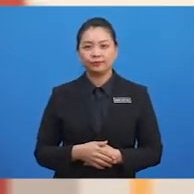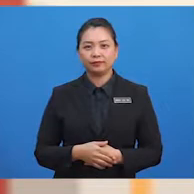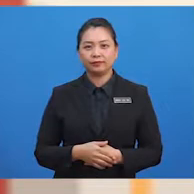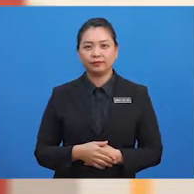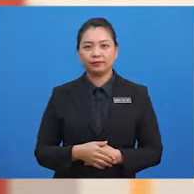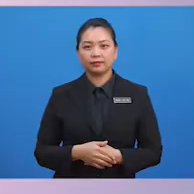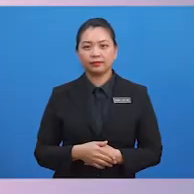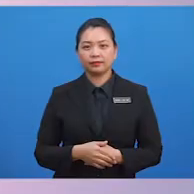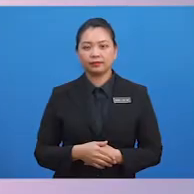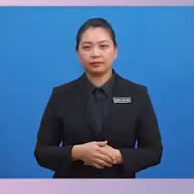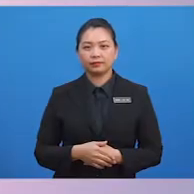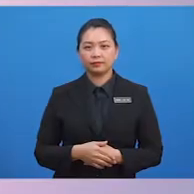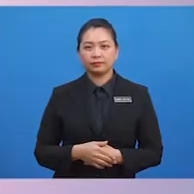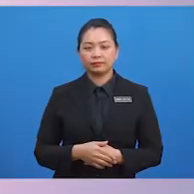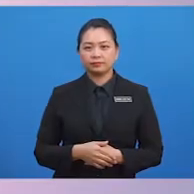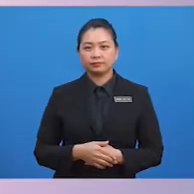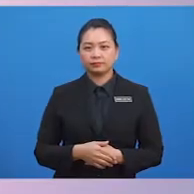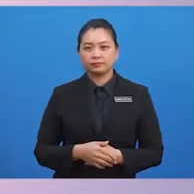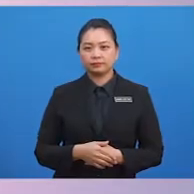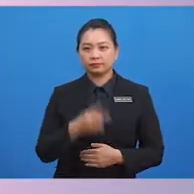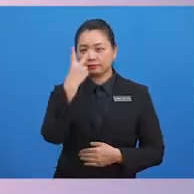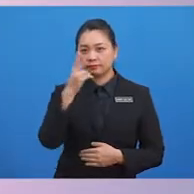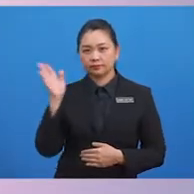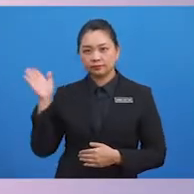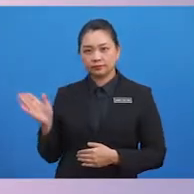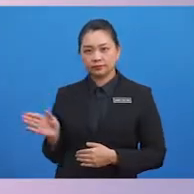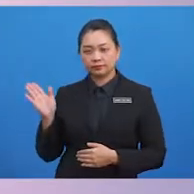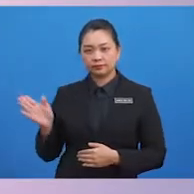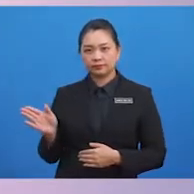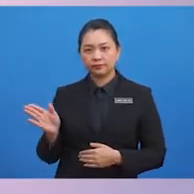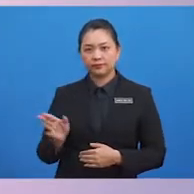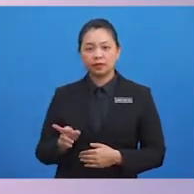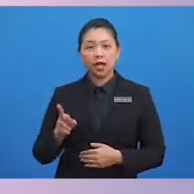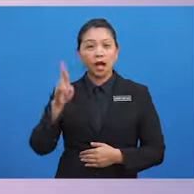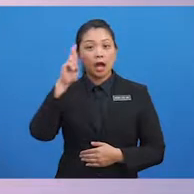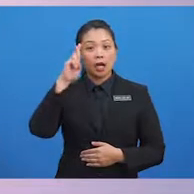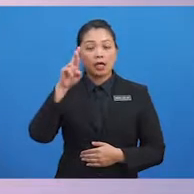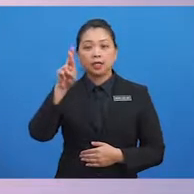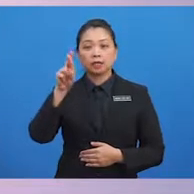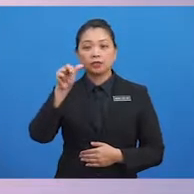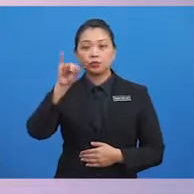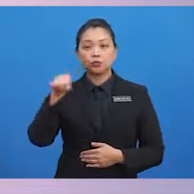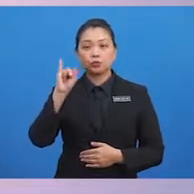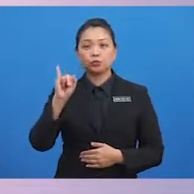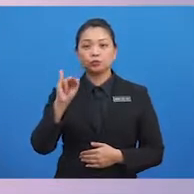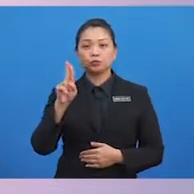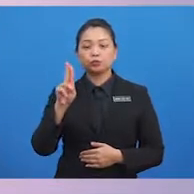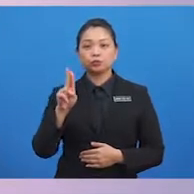Situasi pertama. Raju terjumpa kawannya.